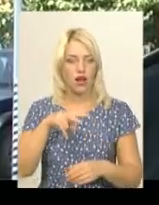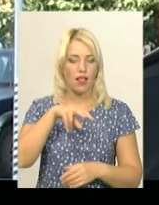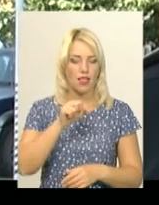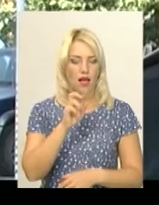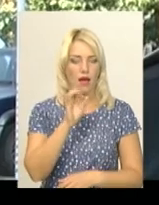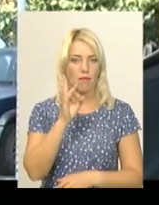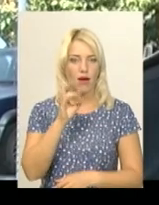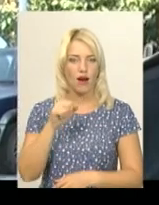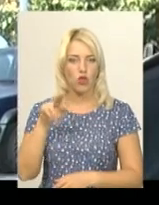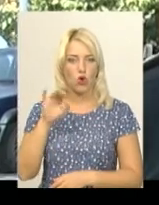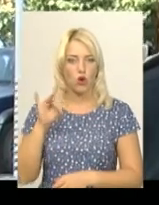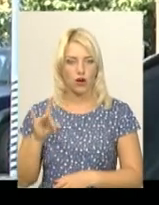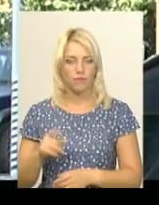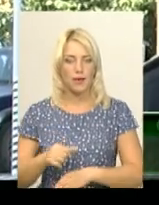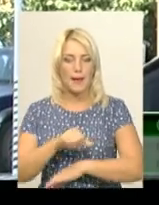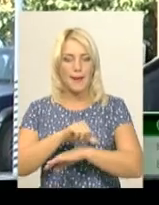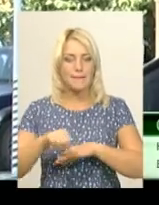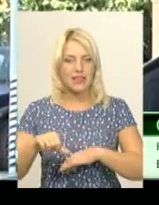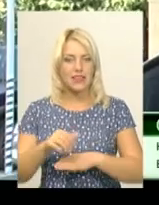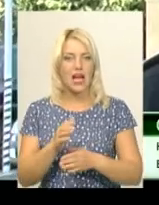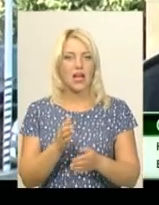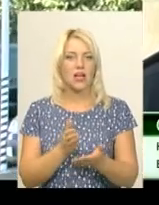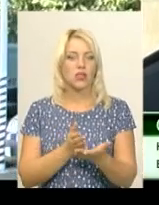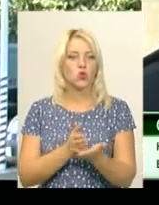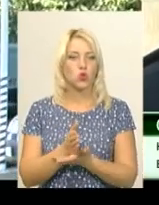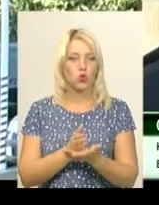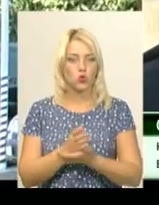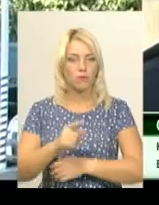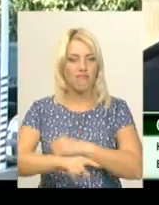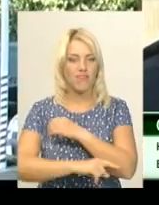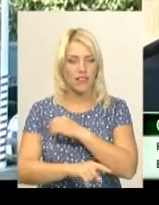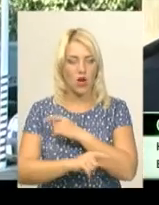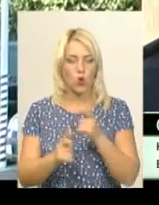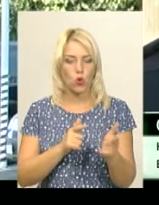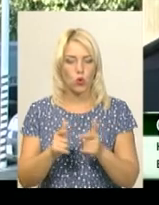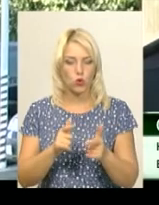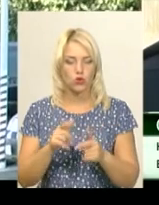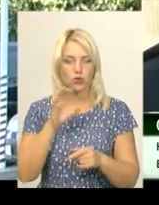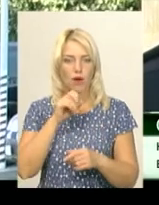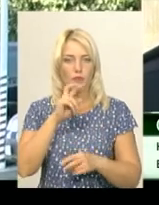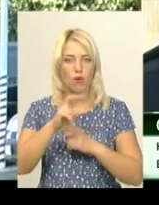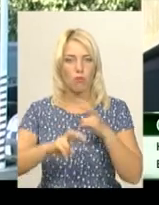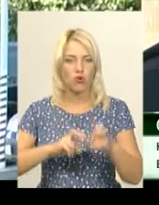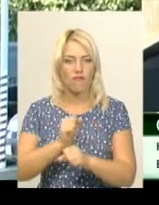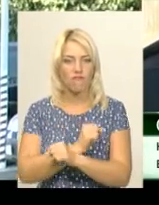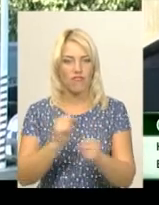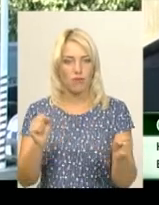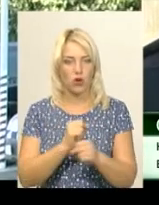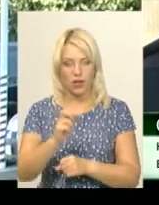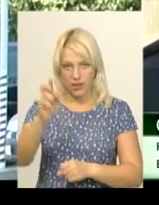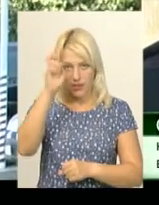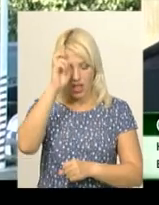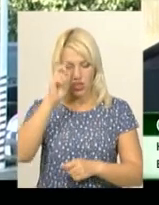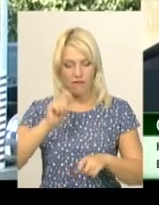служби Фінляндської республіці використовуються, ще й готуються службові собаки по пошуку вибухівки. В Державній фіскальній